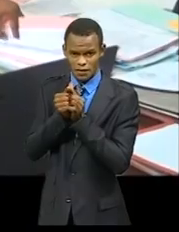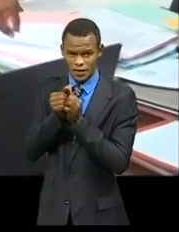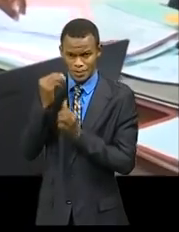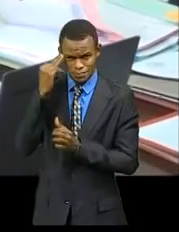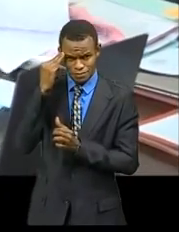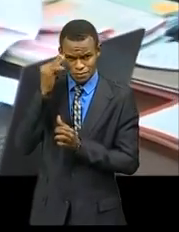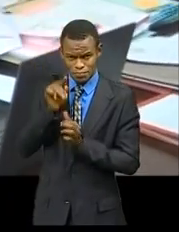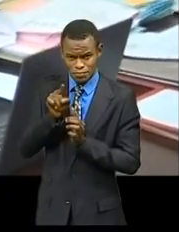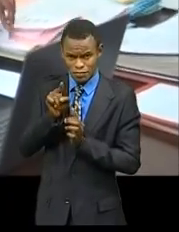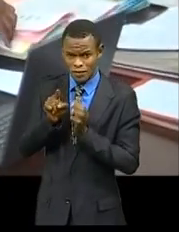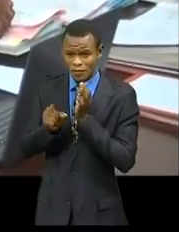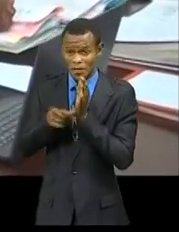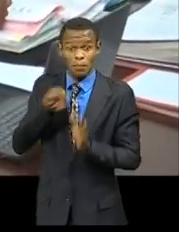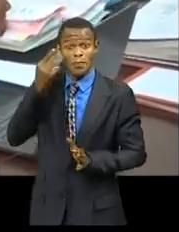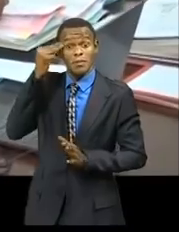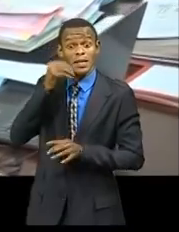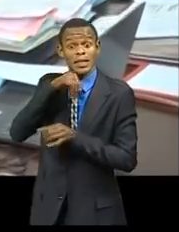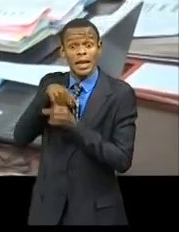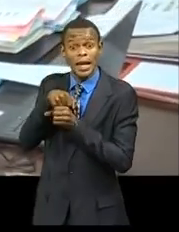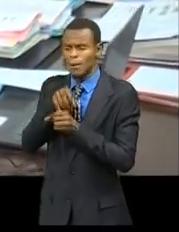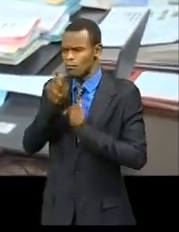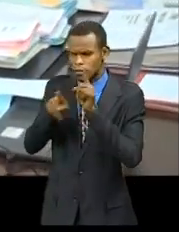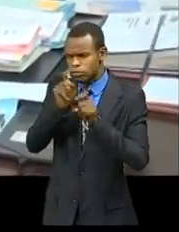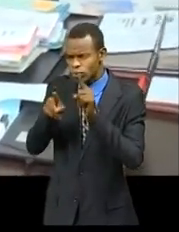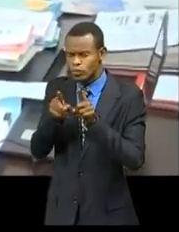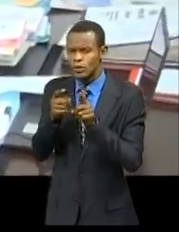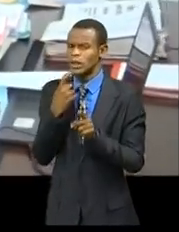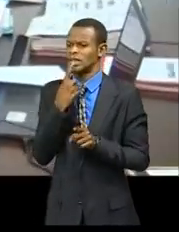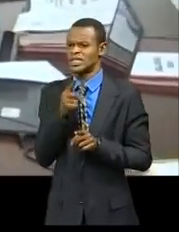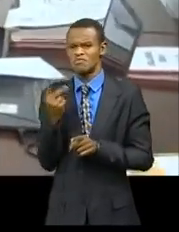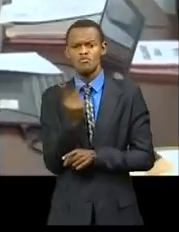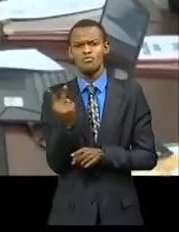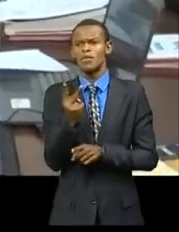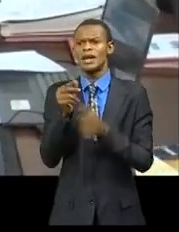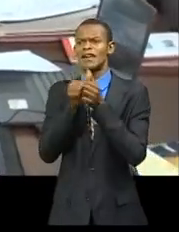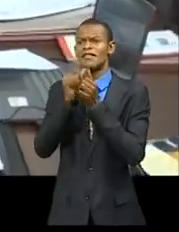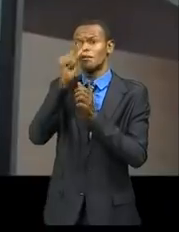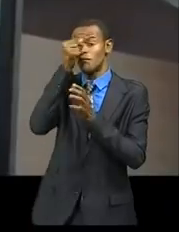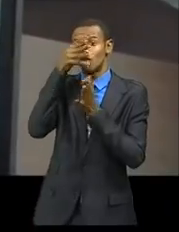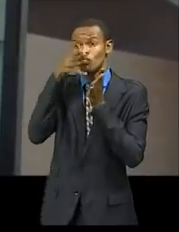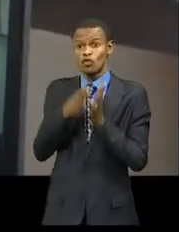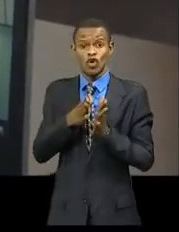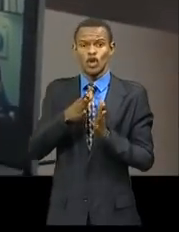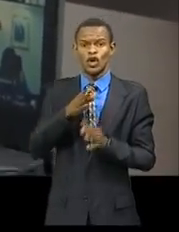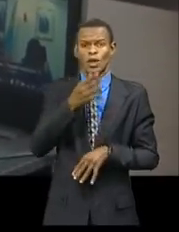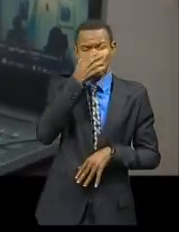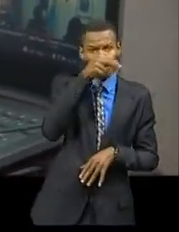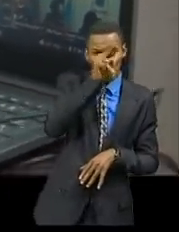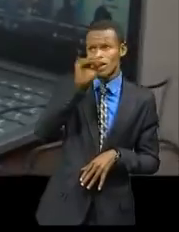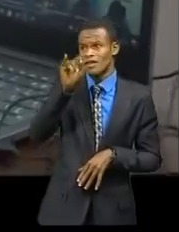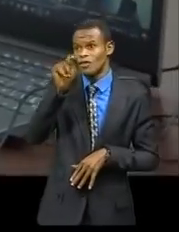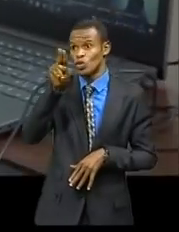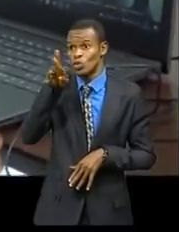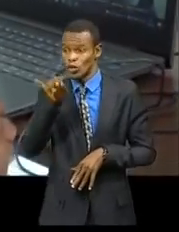militaires l'absence d'une collaboration et ont recommandé une plus grande solidarité dans l'action afin de